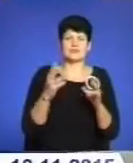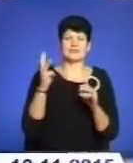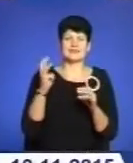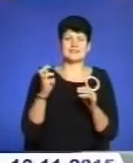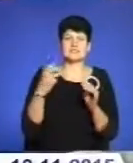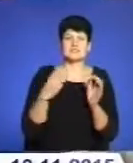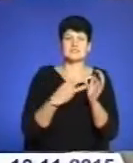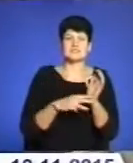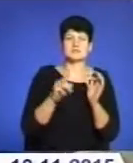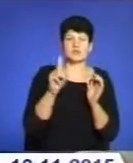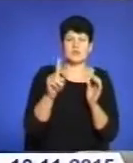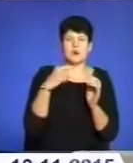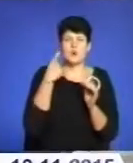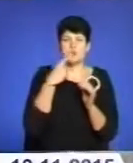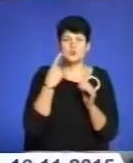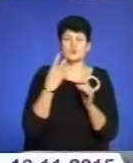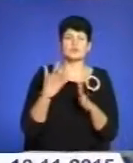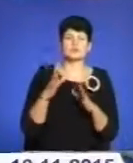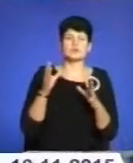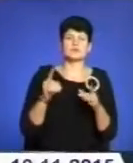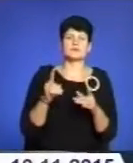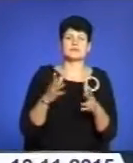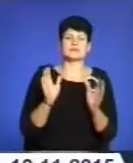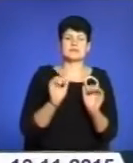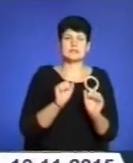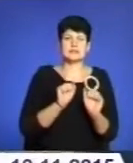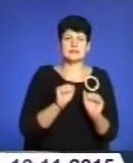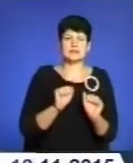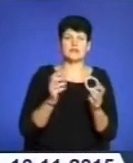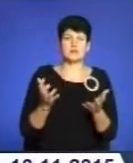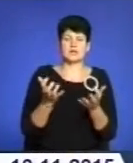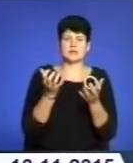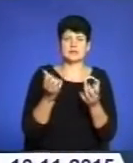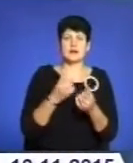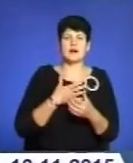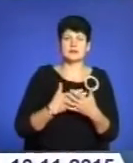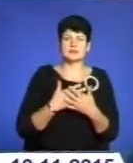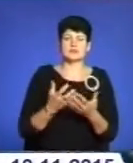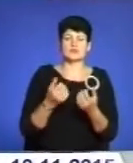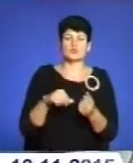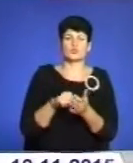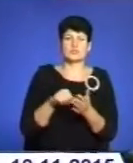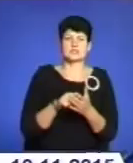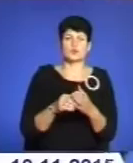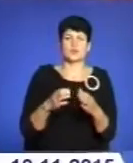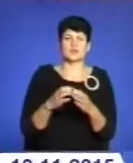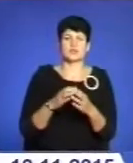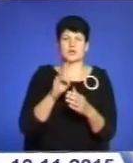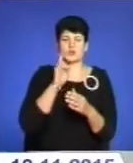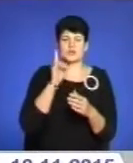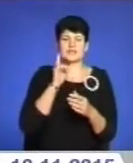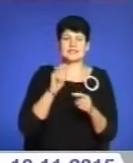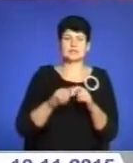особа. Застерегти та оберегти людей від травматизму працівникам дорожньо-патрульної служби активно з'ялися учасники гуртка «Юні інспектори